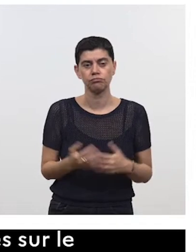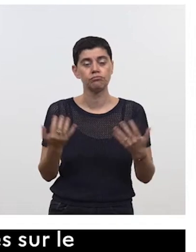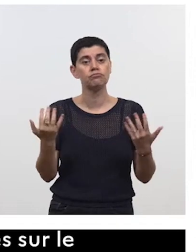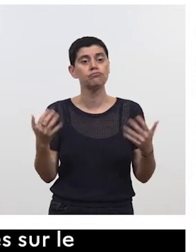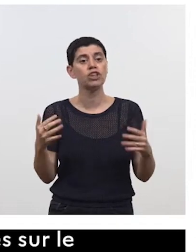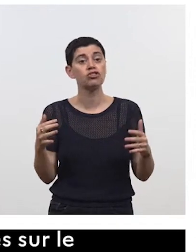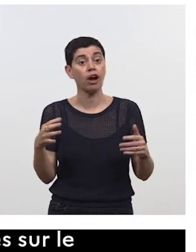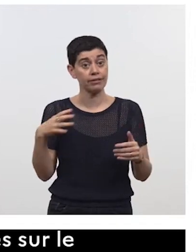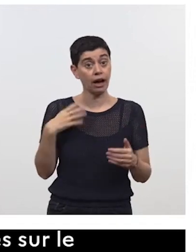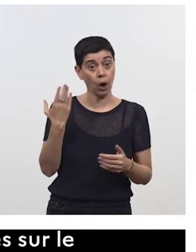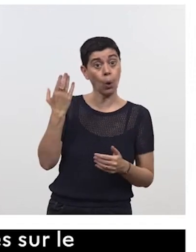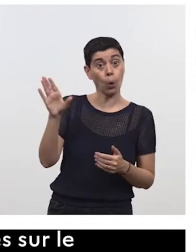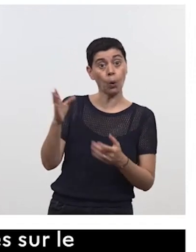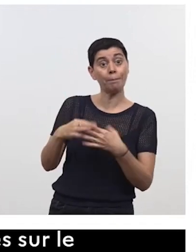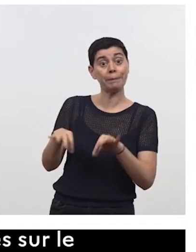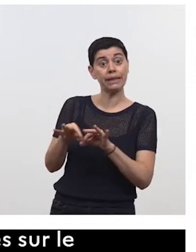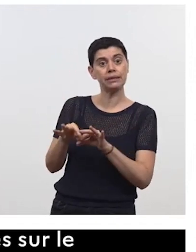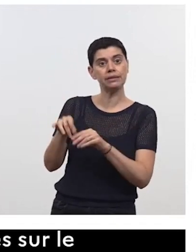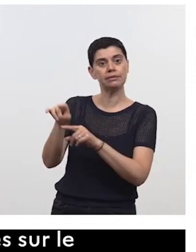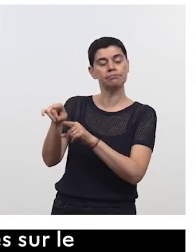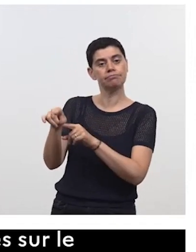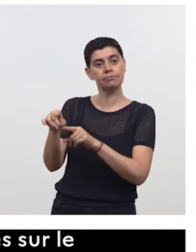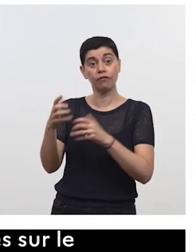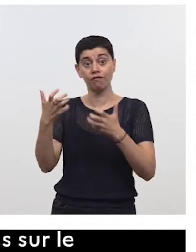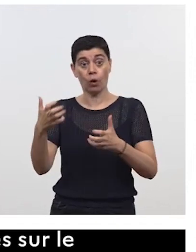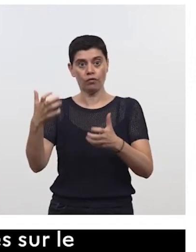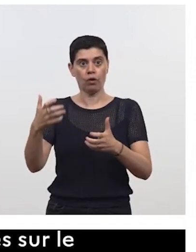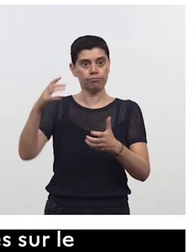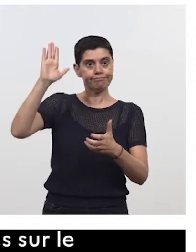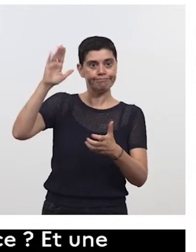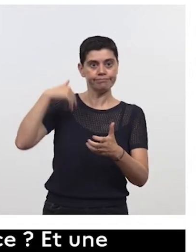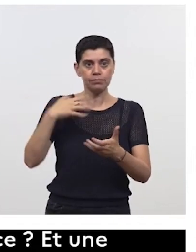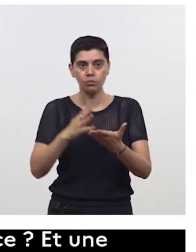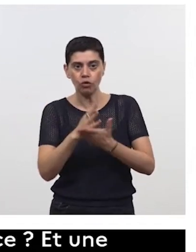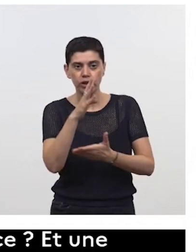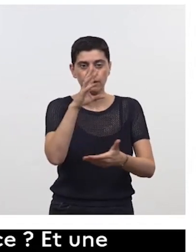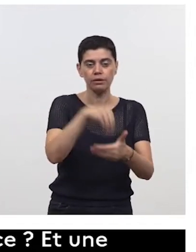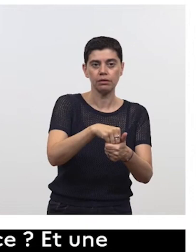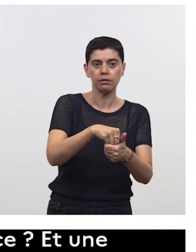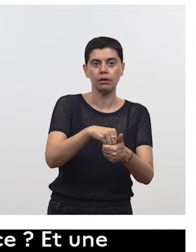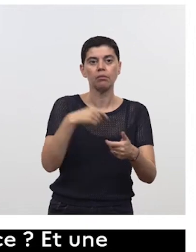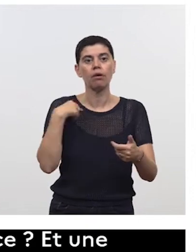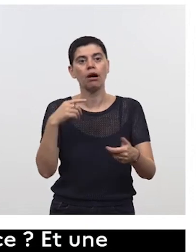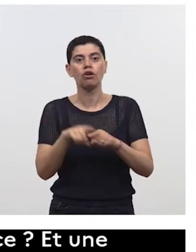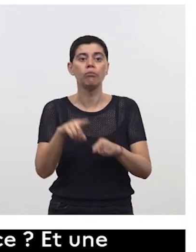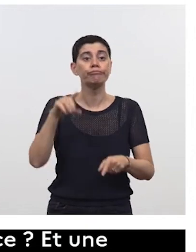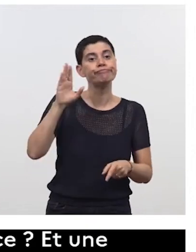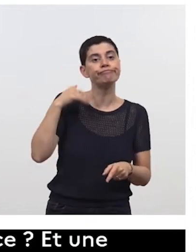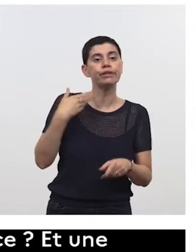intéressées pour intégrer le projet au-delà de la simple politesse ? Merci.